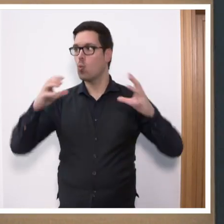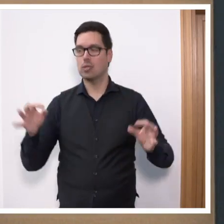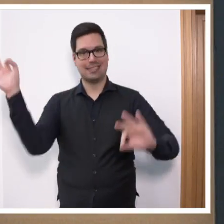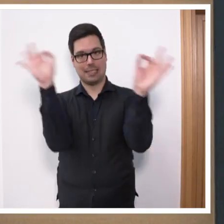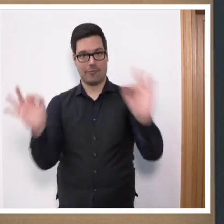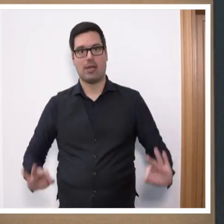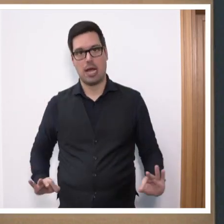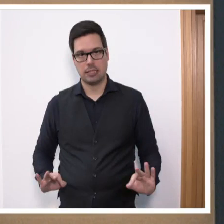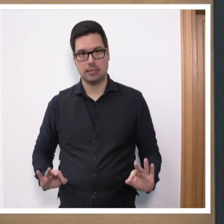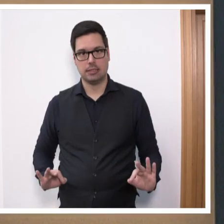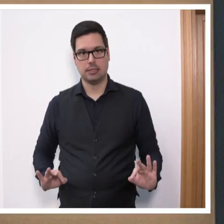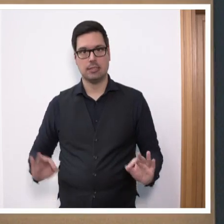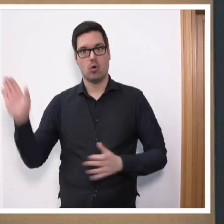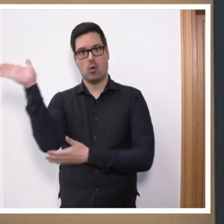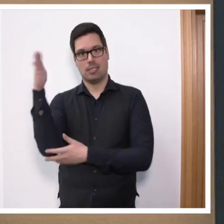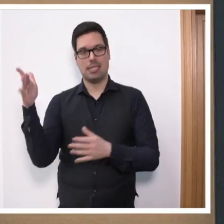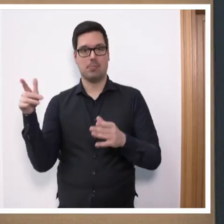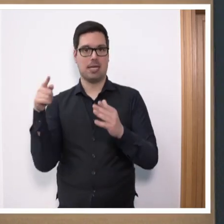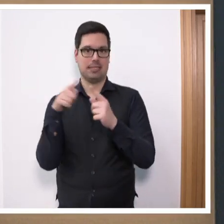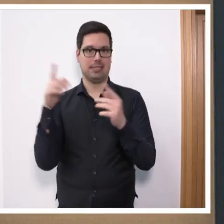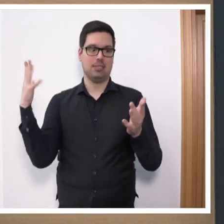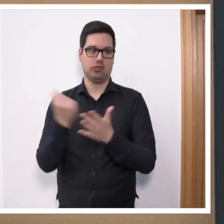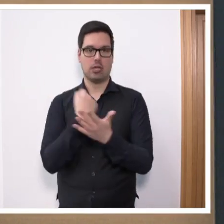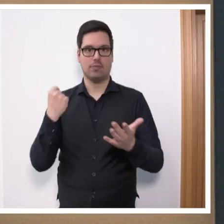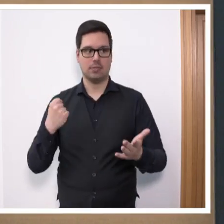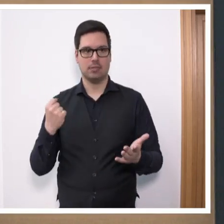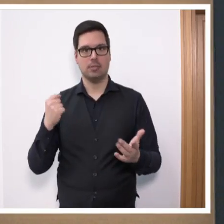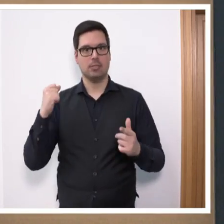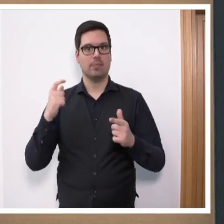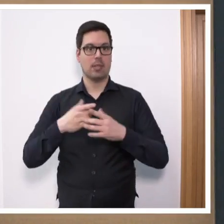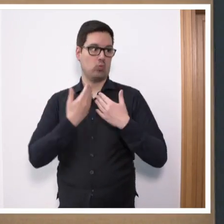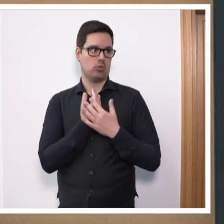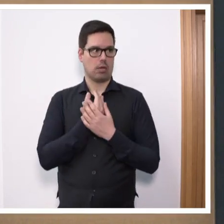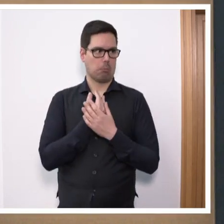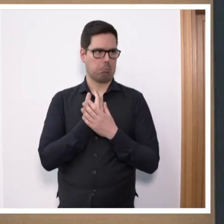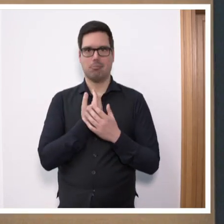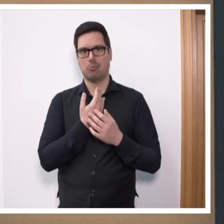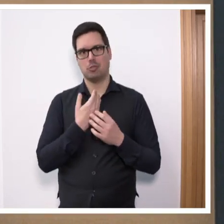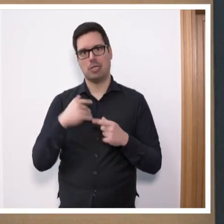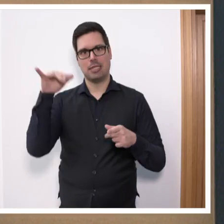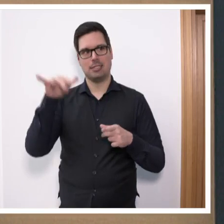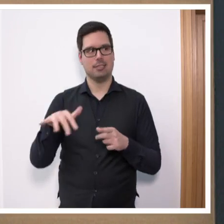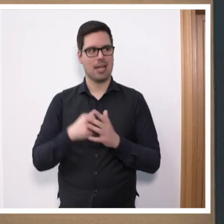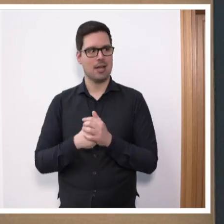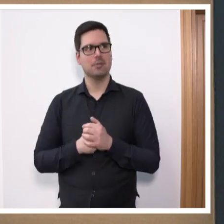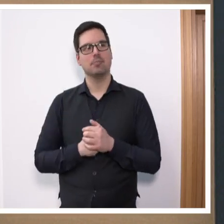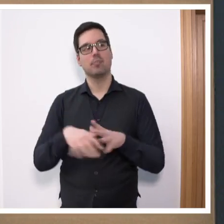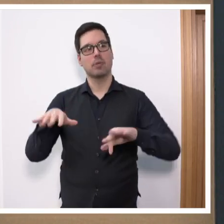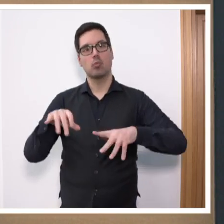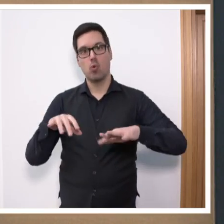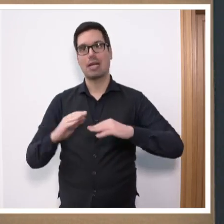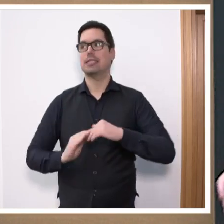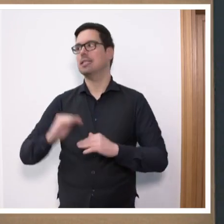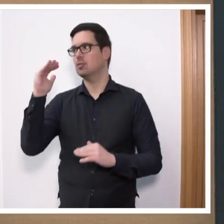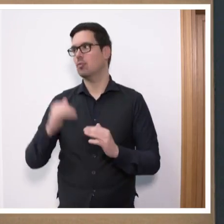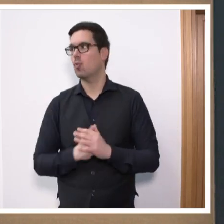hinaus auch die Klimaziele zu erreichen, weil eben auch entsprechend die Unsicherheit herrscht, Bürokratie und Bürokratie zu